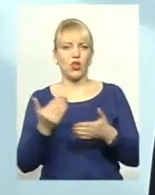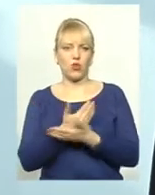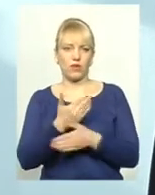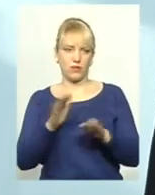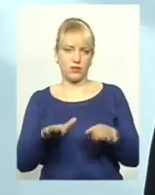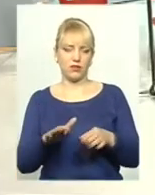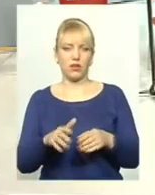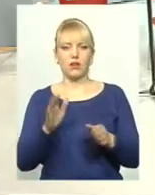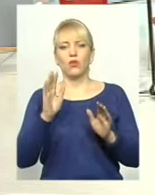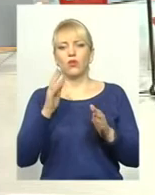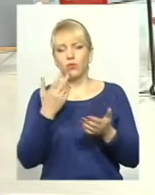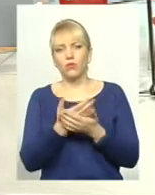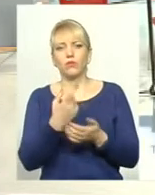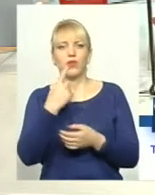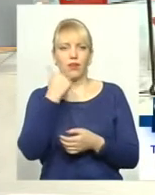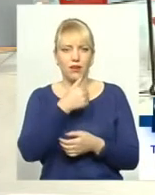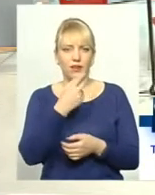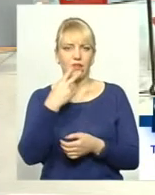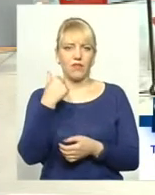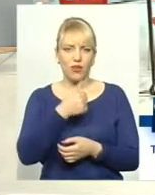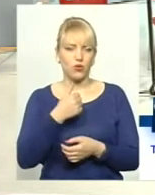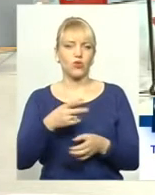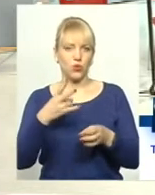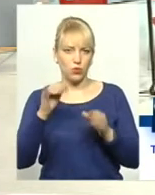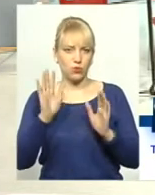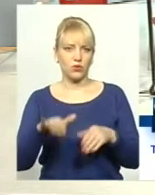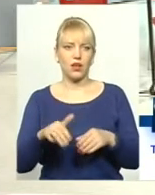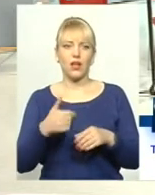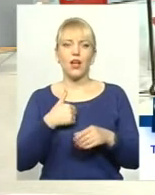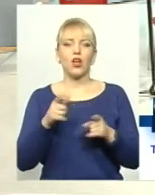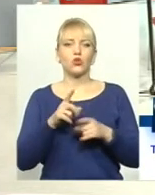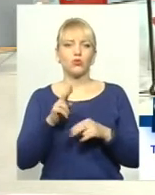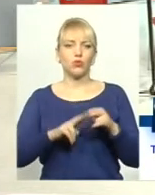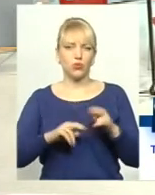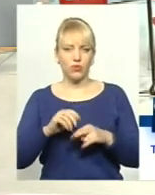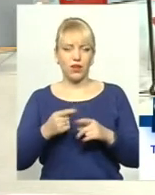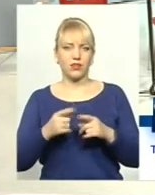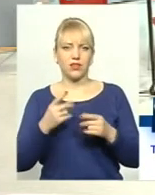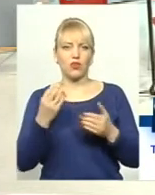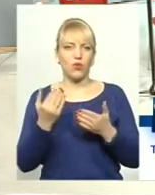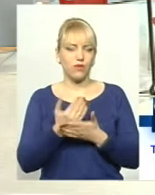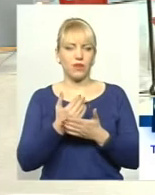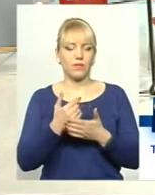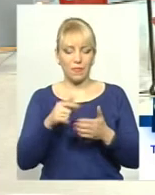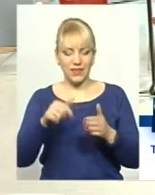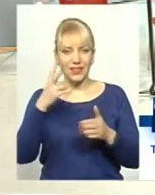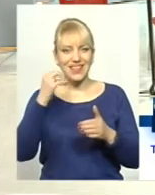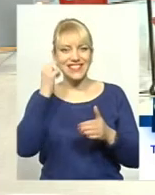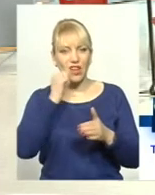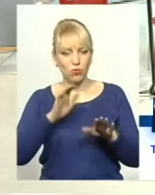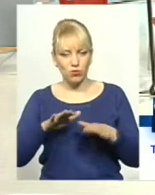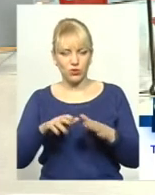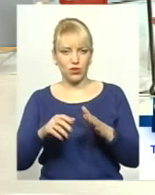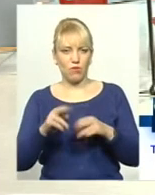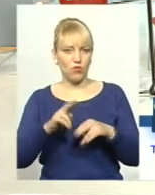пів року, два роки, але будувати щось постійне також не має сенсу. Тому ми на даний момент взяли і будуємо